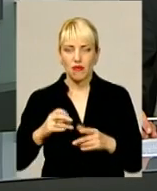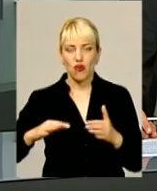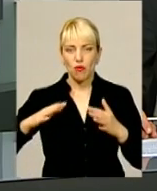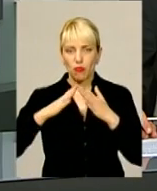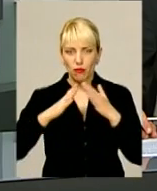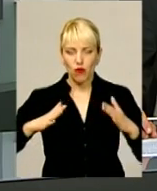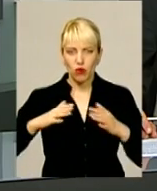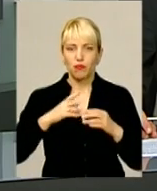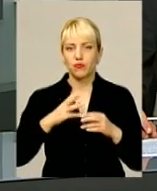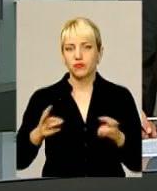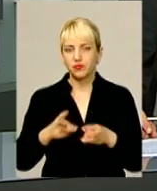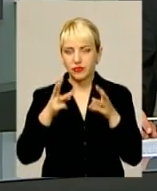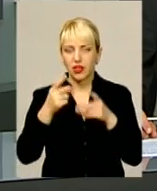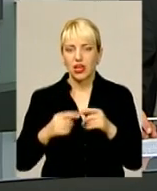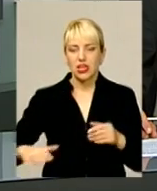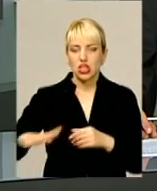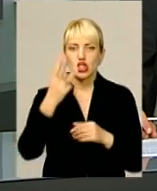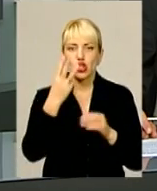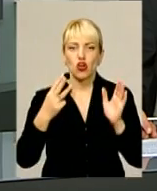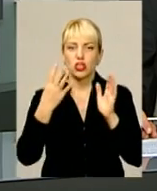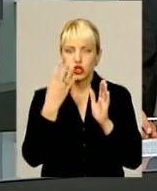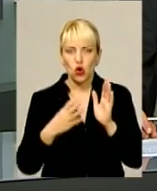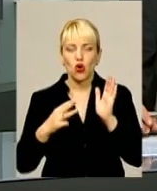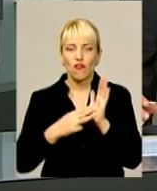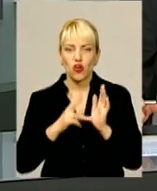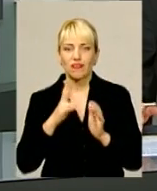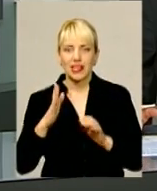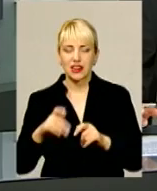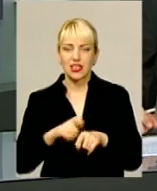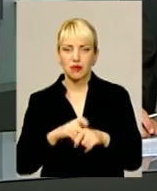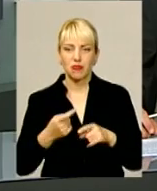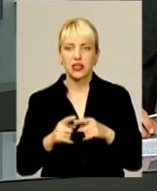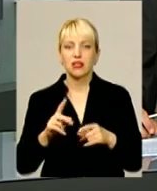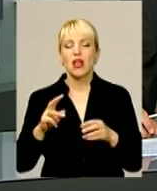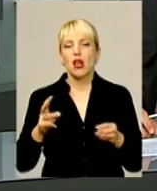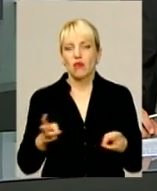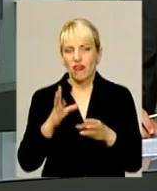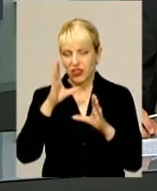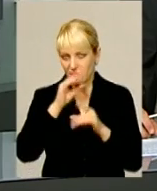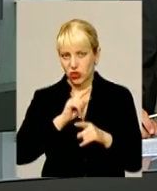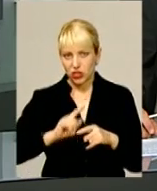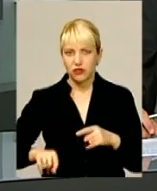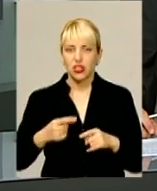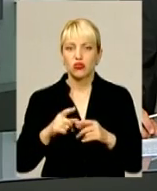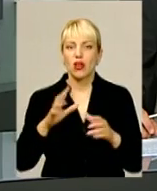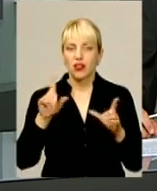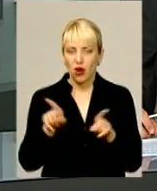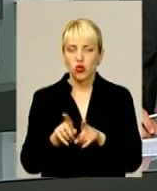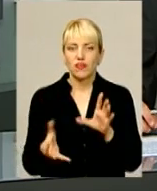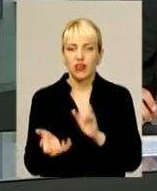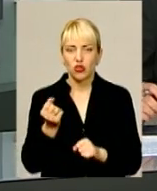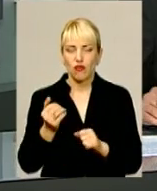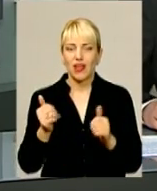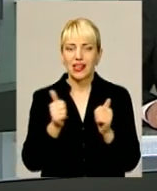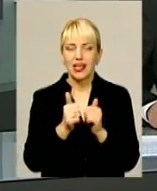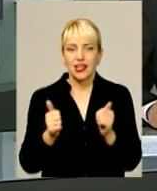в 48 квадратів. Рятувальникам знадобилося декілька хвилин, аби ліквідувати пожежу. Вдалося врятувати розташовані поряд, літню